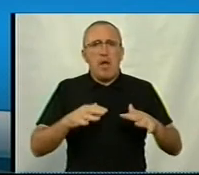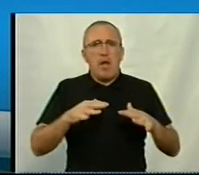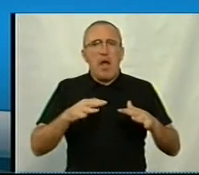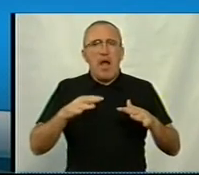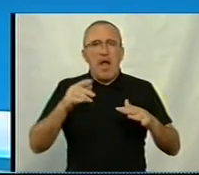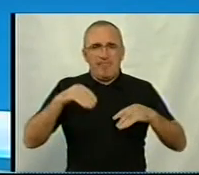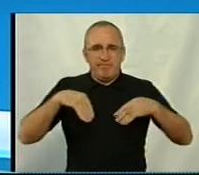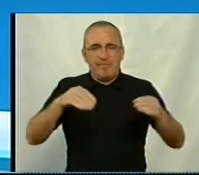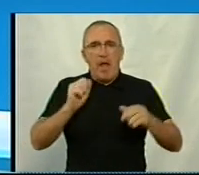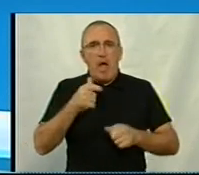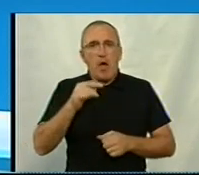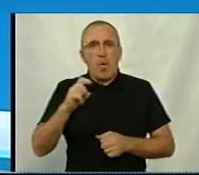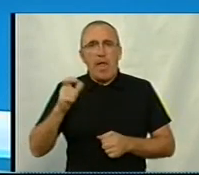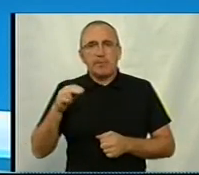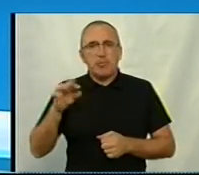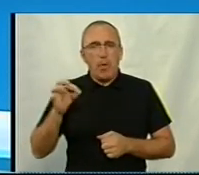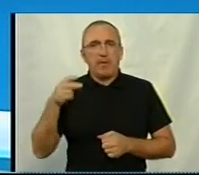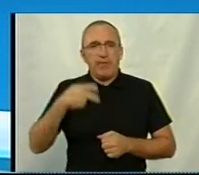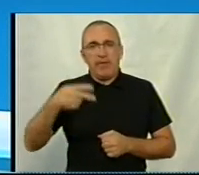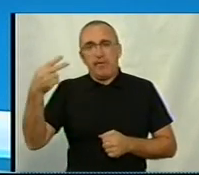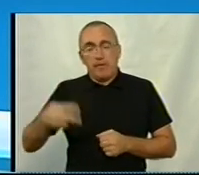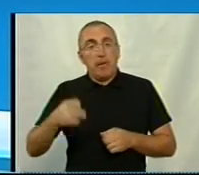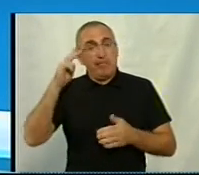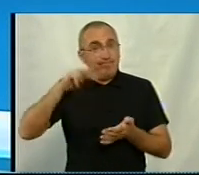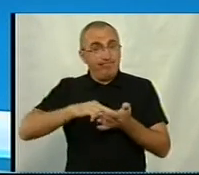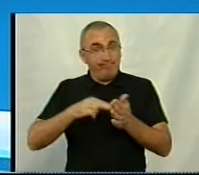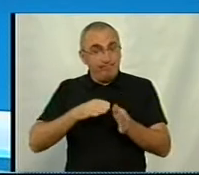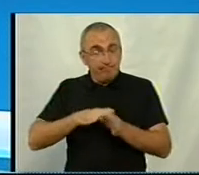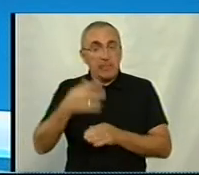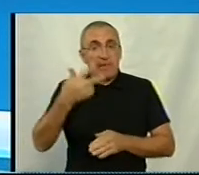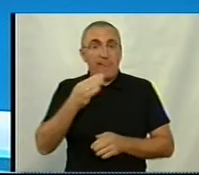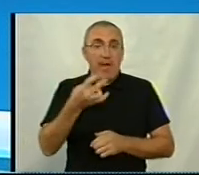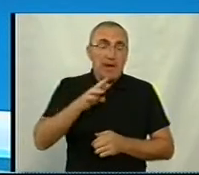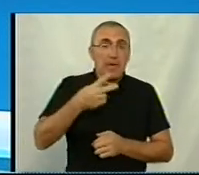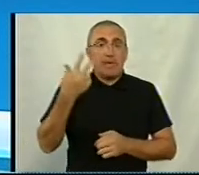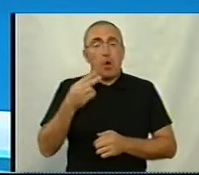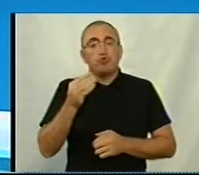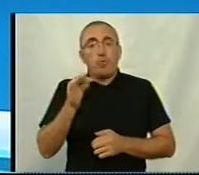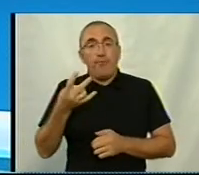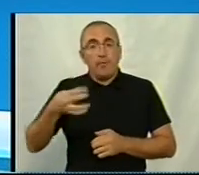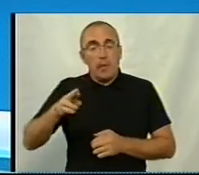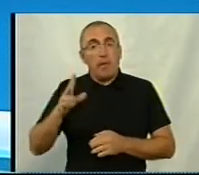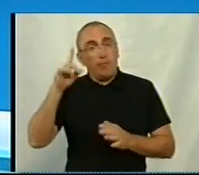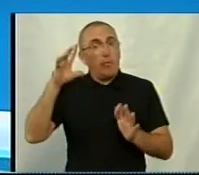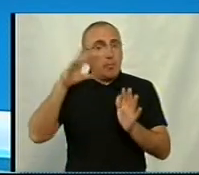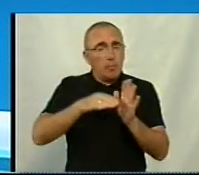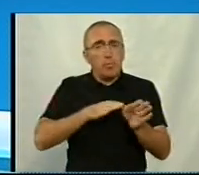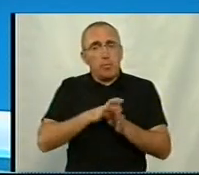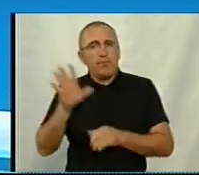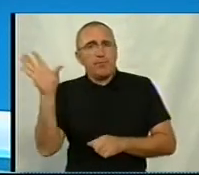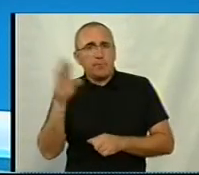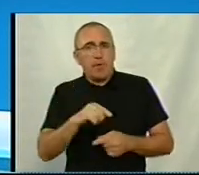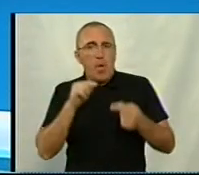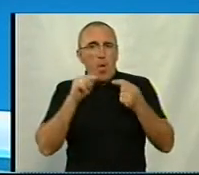Україні «Агроекспо-2020». Її проведення планується з 30 вересня по 3 жовтня з урахуванням дотриманням усіх